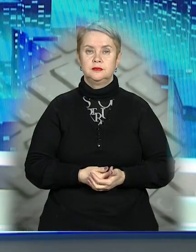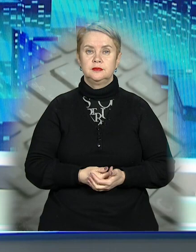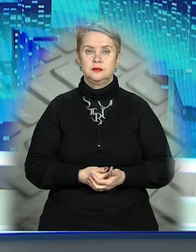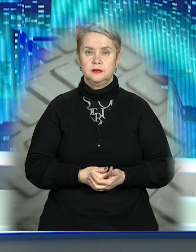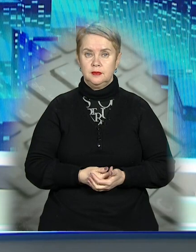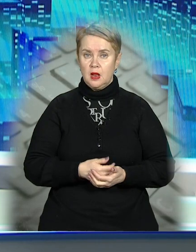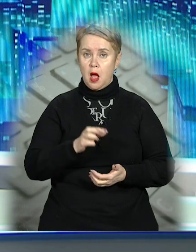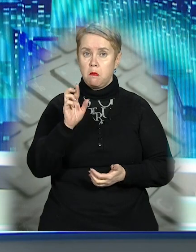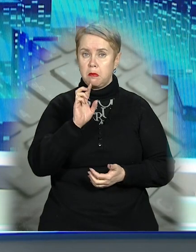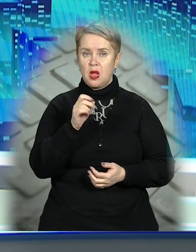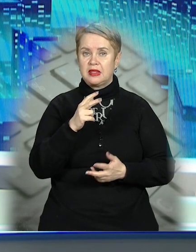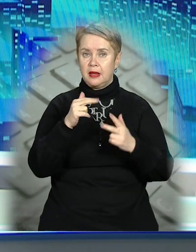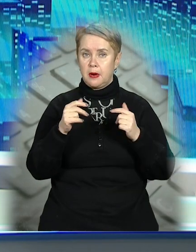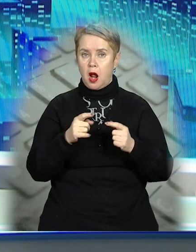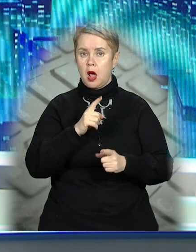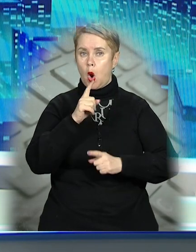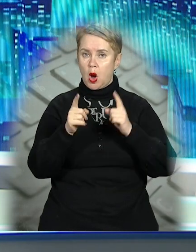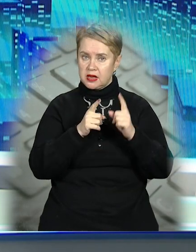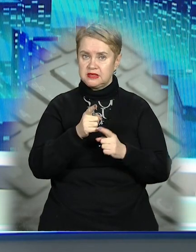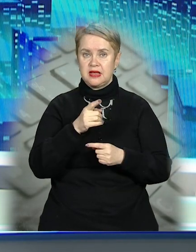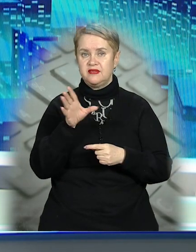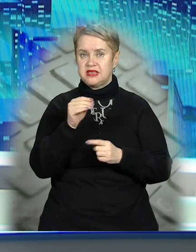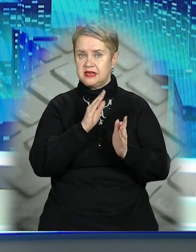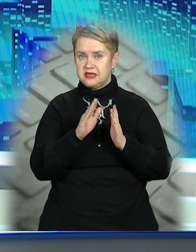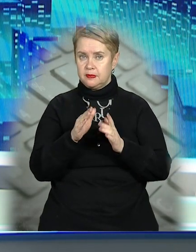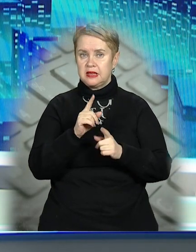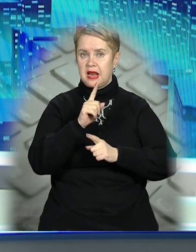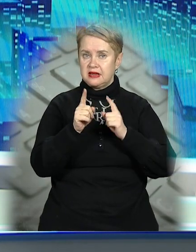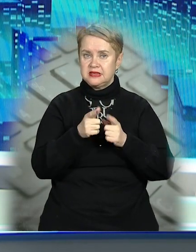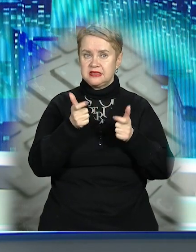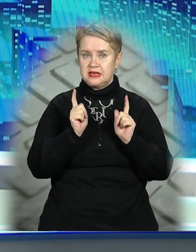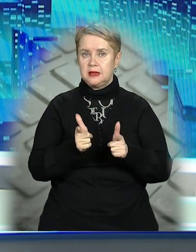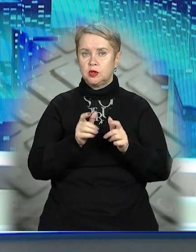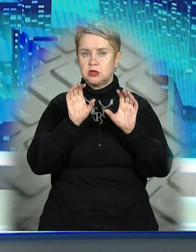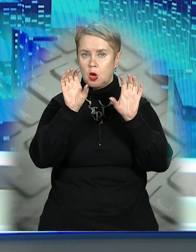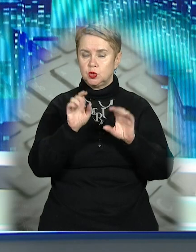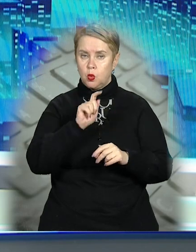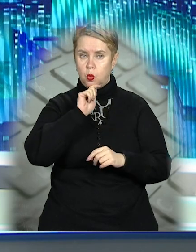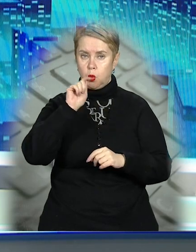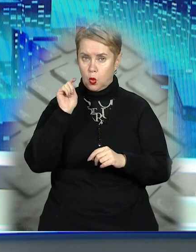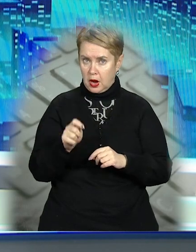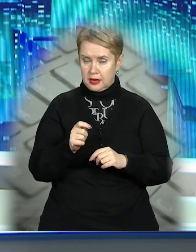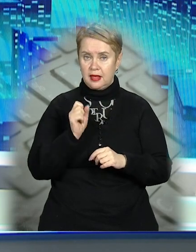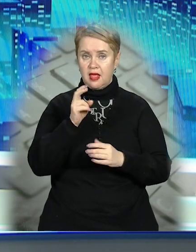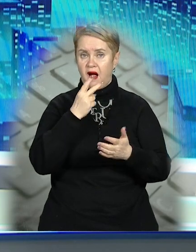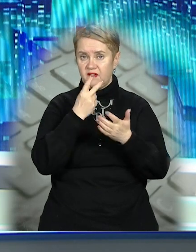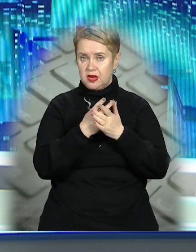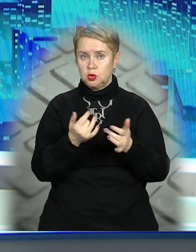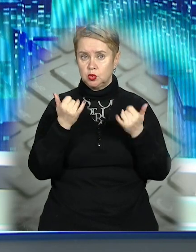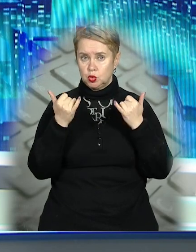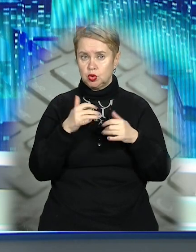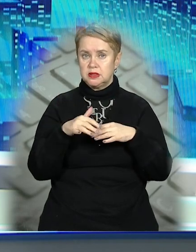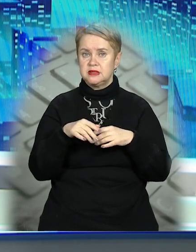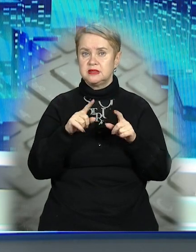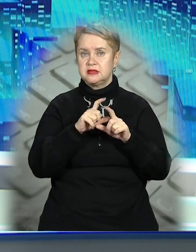На бібліотеки Дніпра чекає реорганізація. Ося система трансформується згідно з законодавством України. Як виглядатимуть сучасні